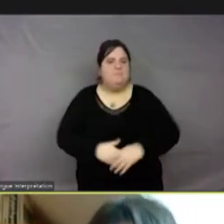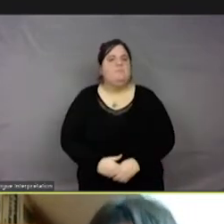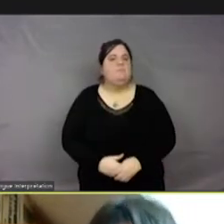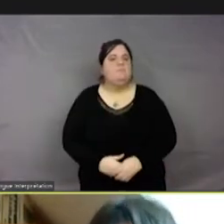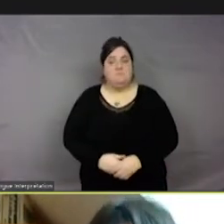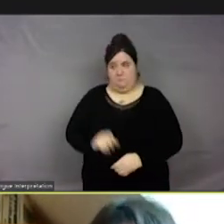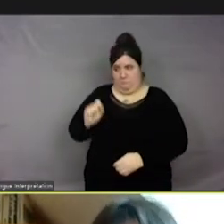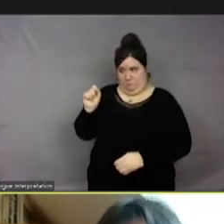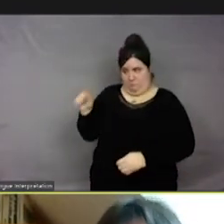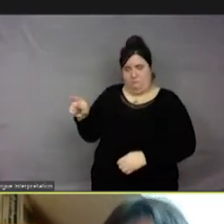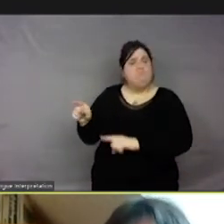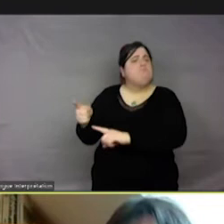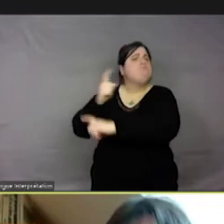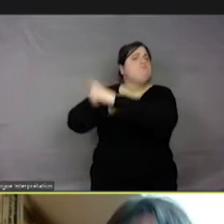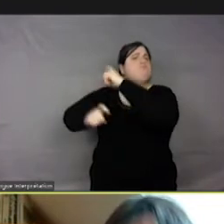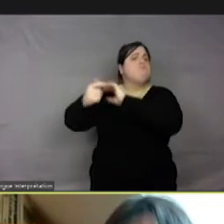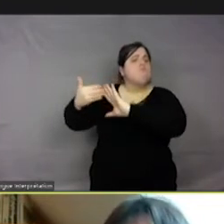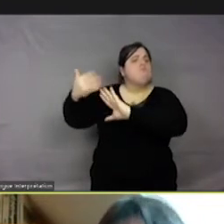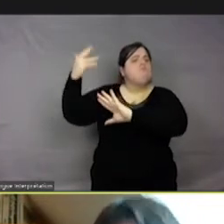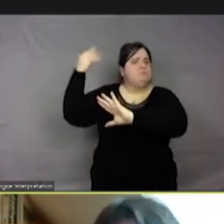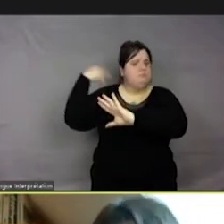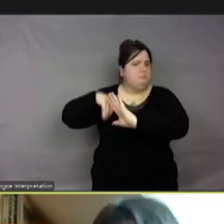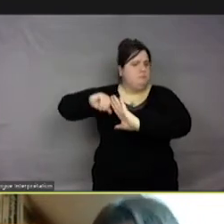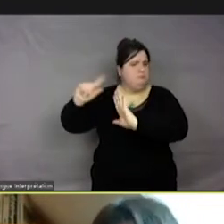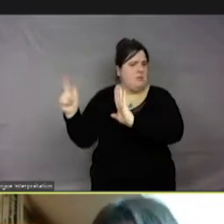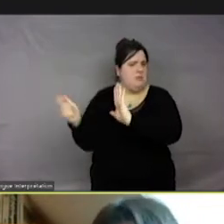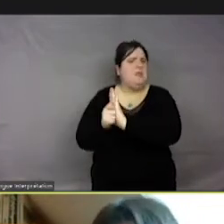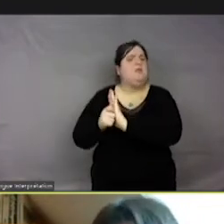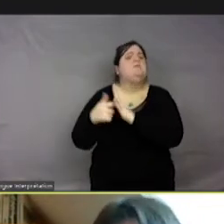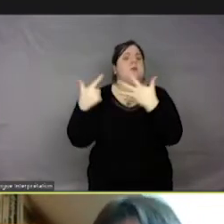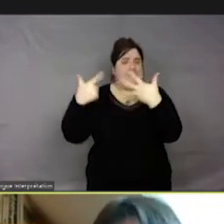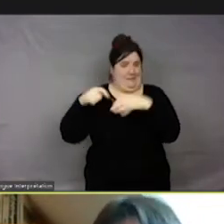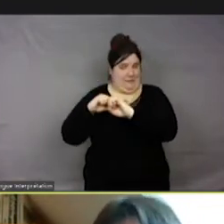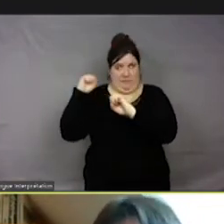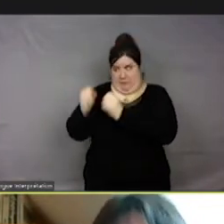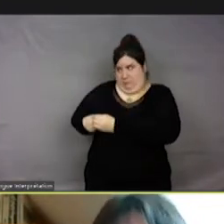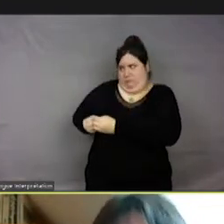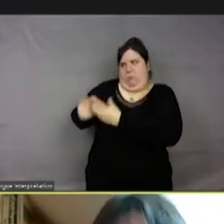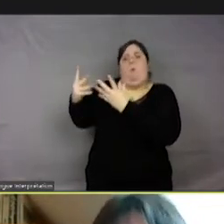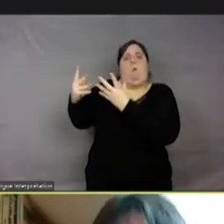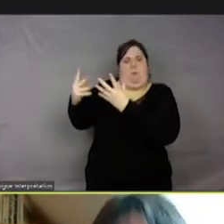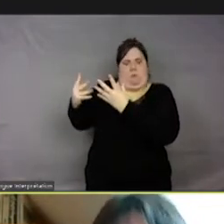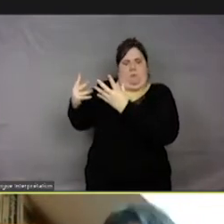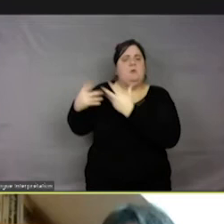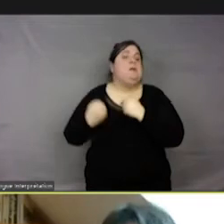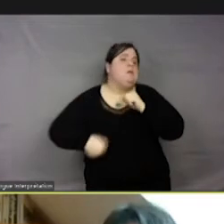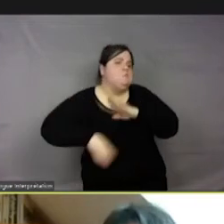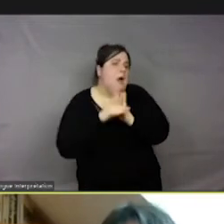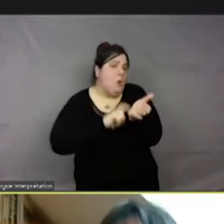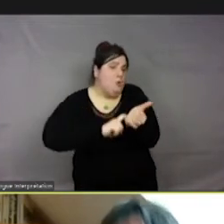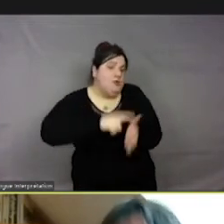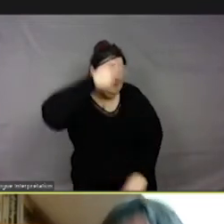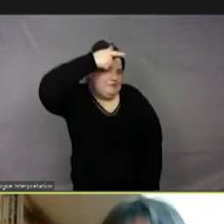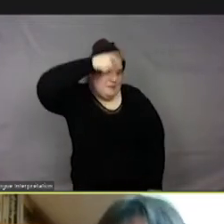il existe depuis déjà le XVIIe siècle, il était bien sûr d'origine latine,